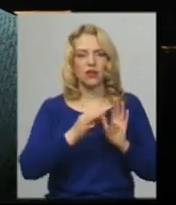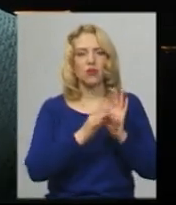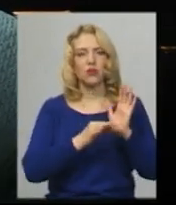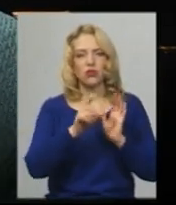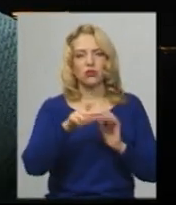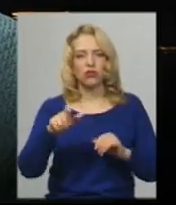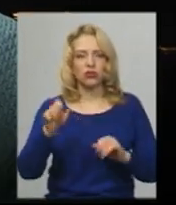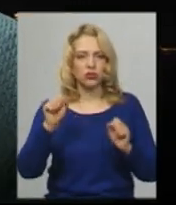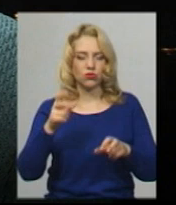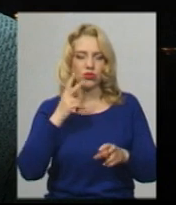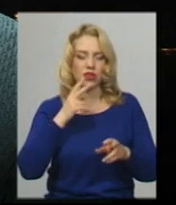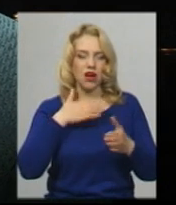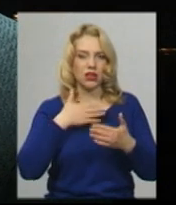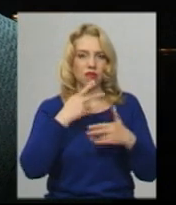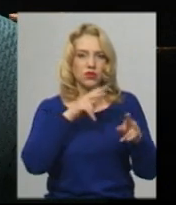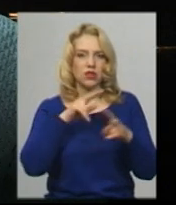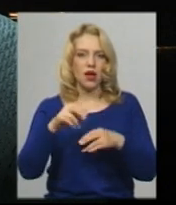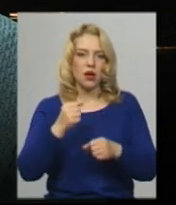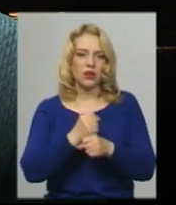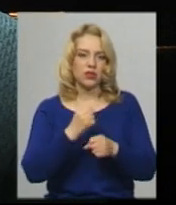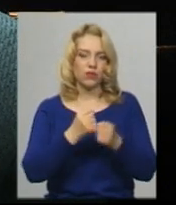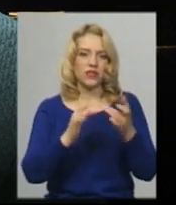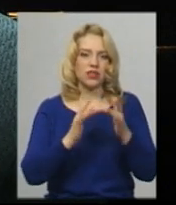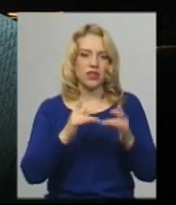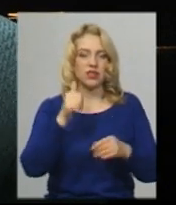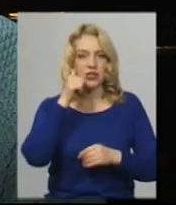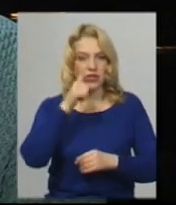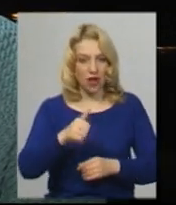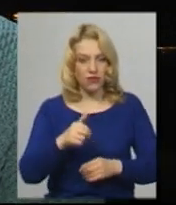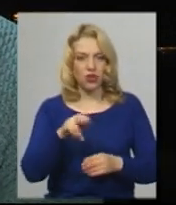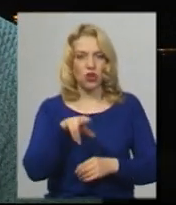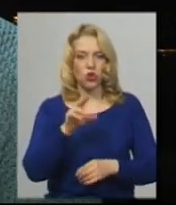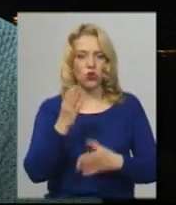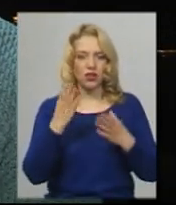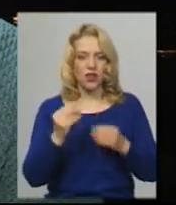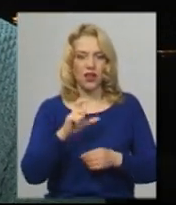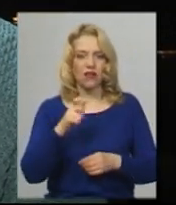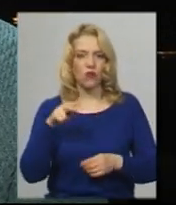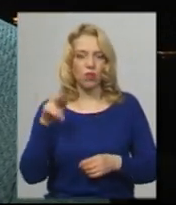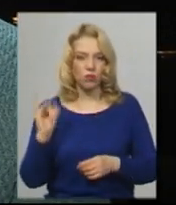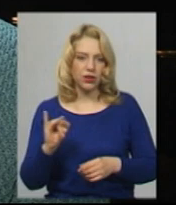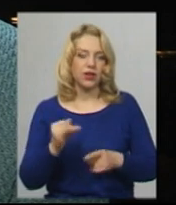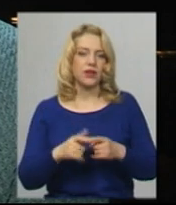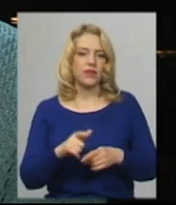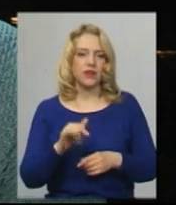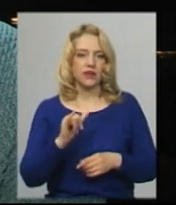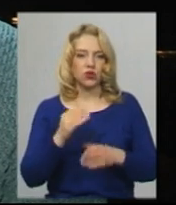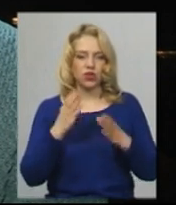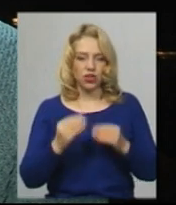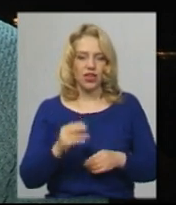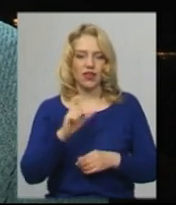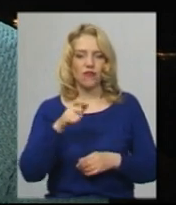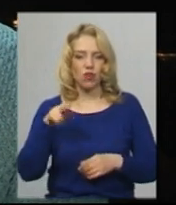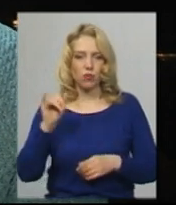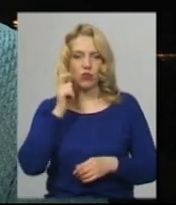слідкувати, ми активно працюємо в інтернеті, і ось буквально завтра до Дні Європи в Україні ми хочемо